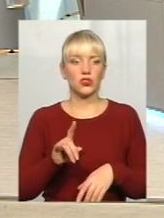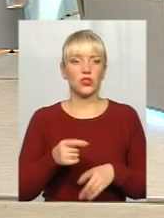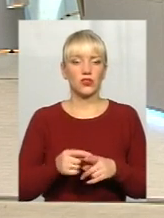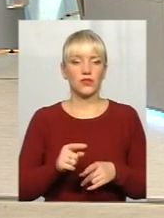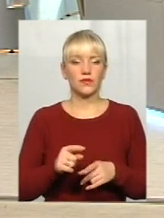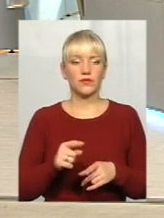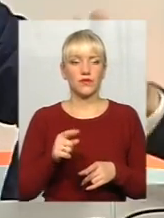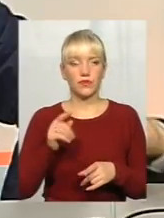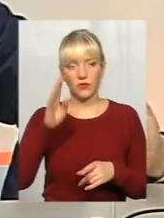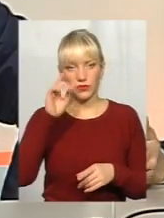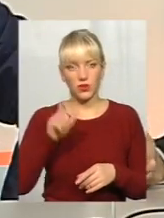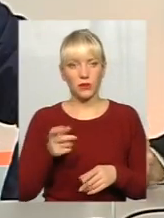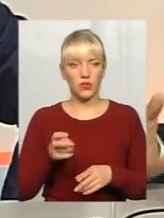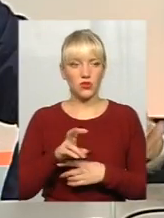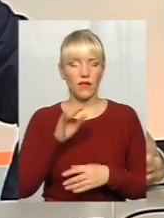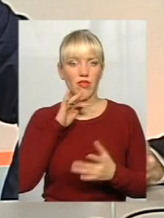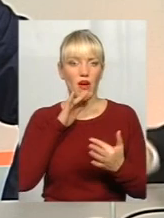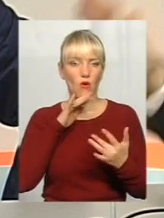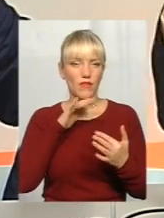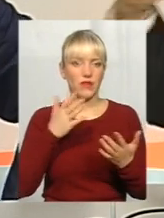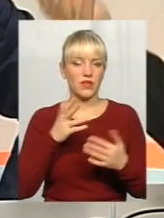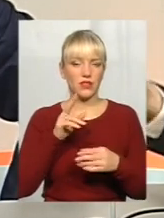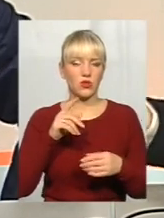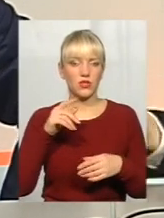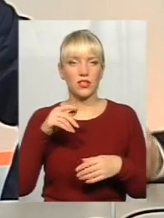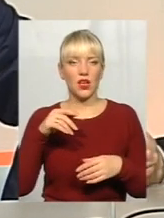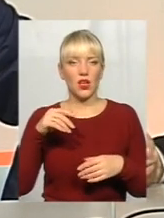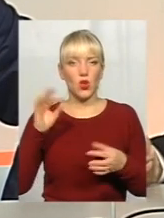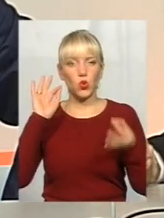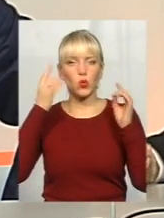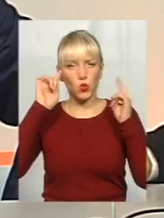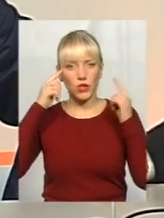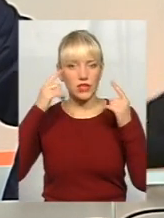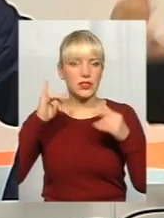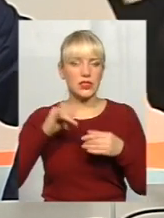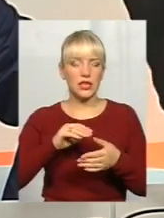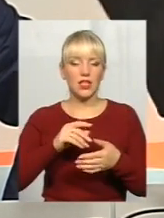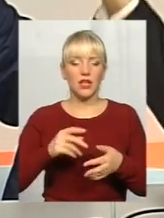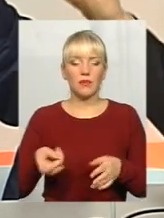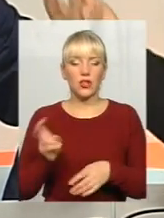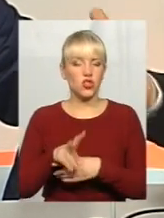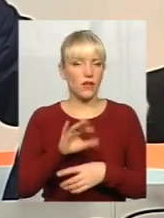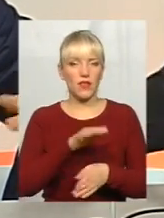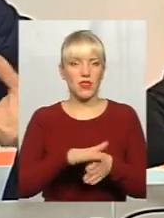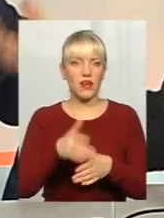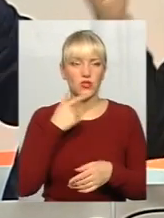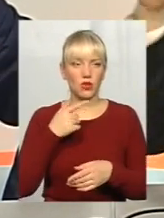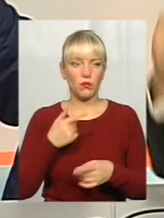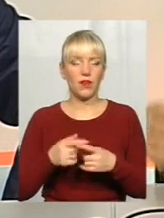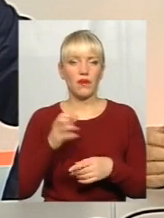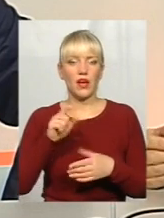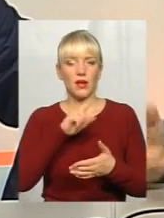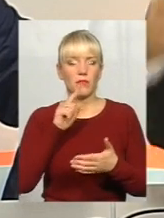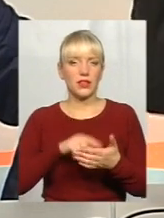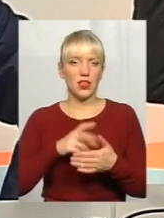цьому питанні. Він, начать, прийшов, наговорив всяких дурниць, не обіцяв, пішов і не зробив. І питання 80 тисяч по кухнях, начать, там,